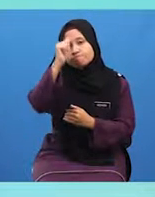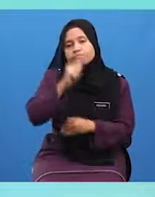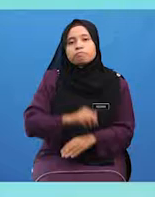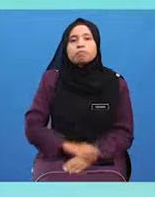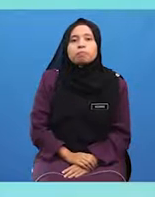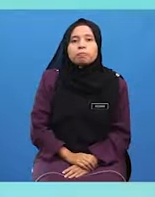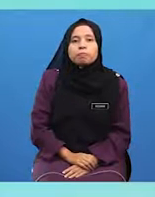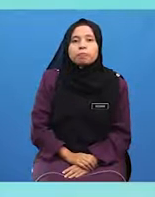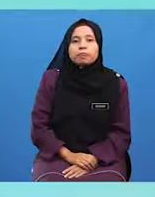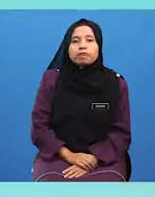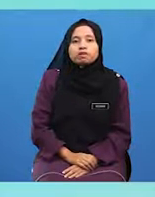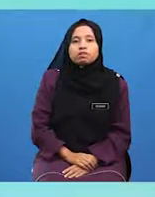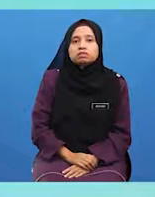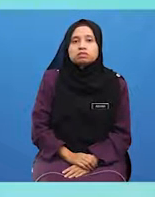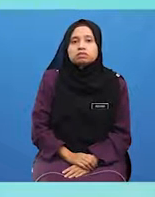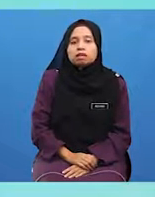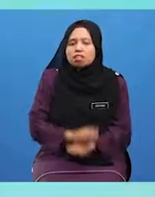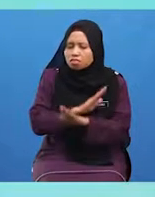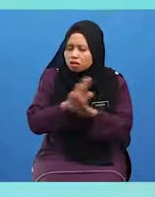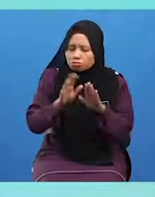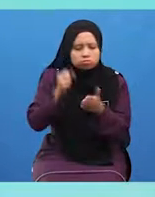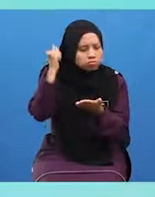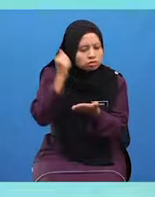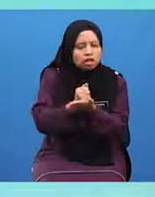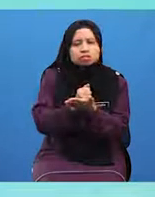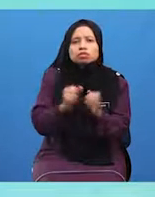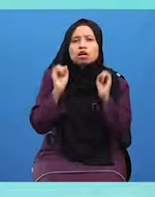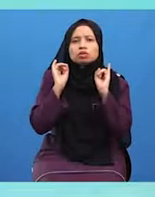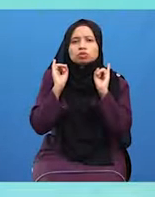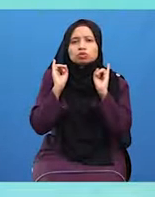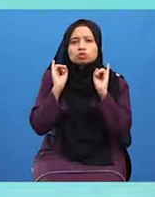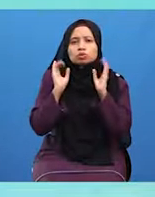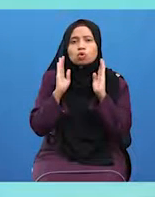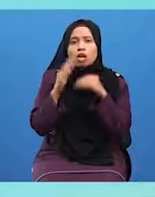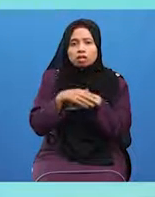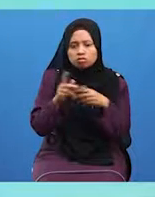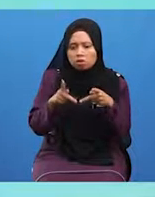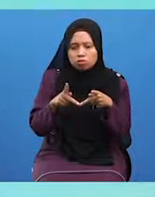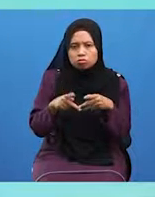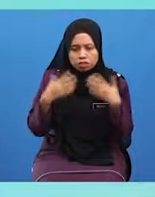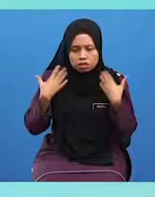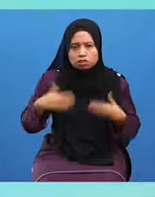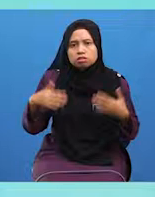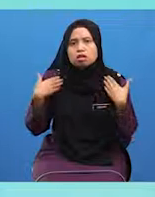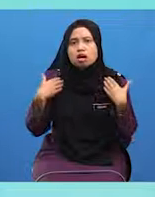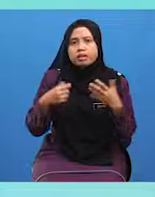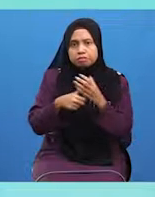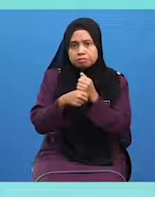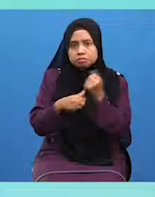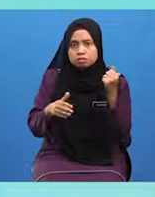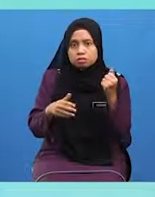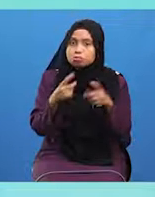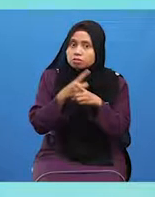Tidak Sah solat Jika Badan kita Ada Najis Betul Tak